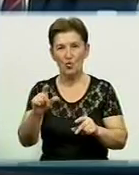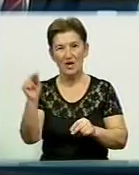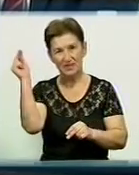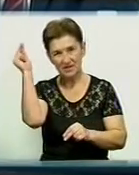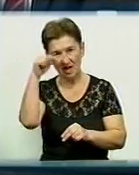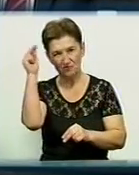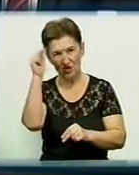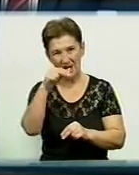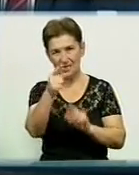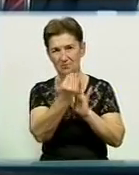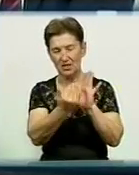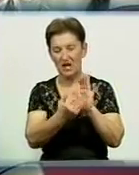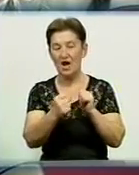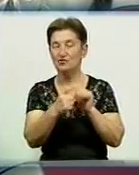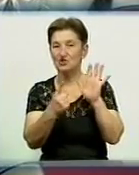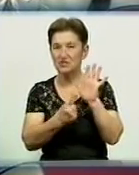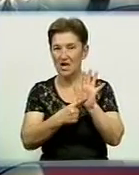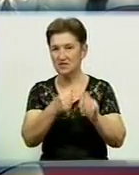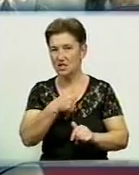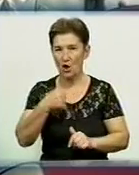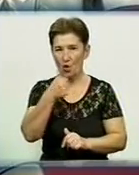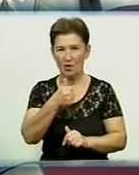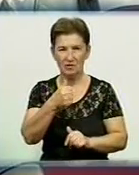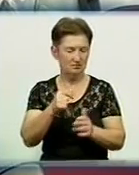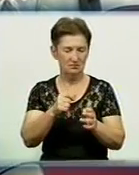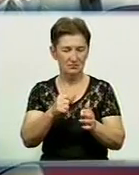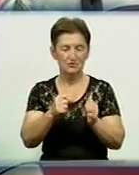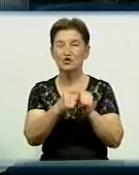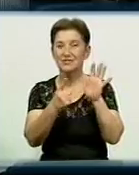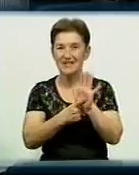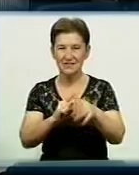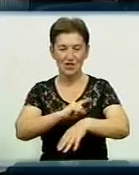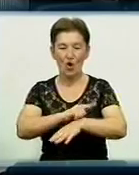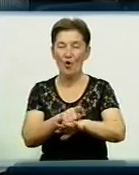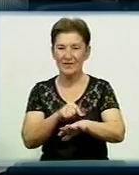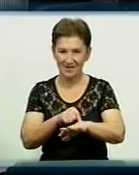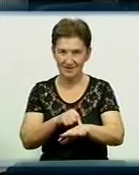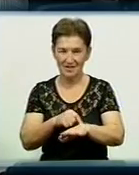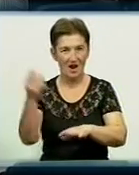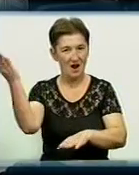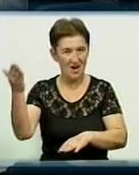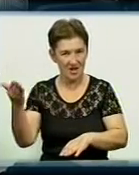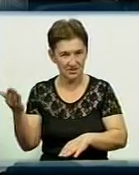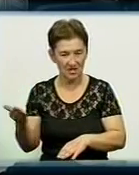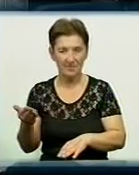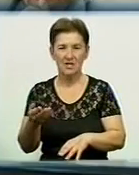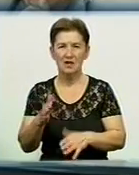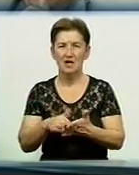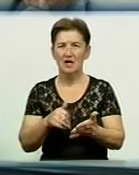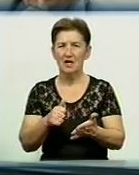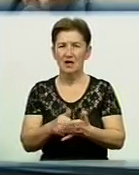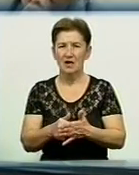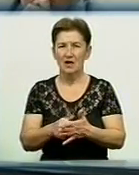16 годин лекцій і семінарів, тренінгів. Вони розраховані не лише на кандидатів депутата місцевих ради і представників місцевого самоврядування.